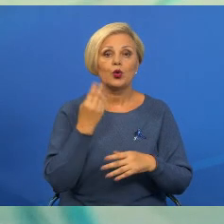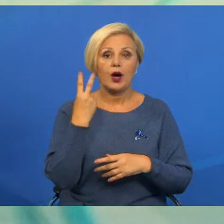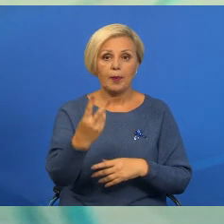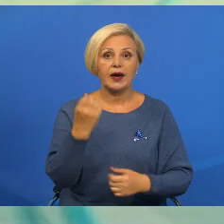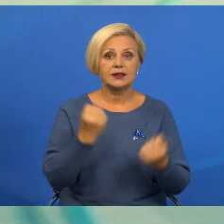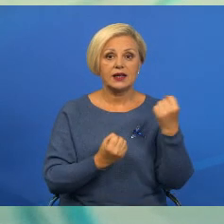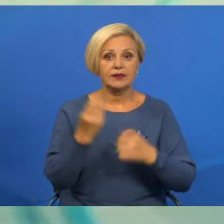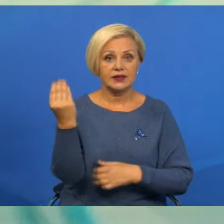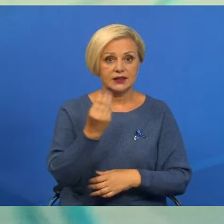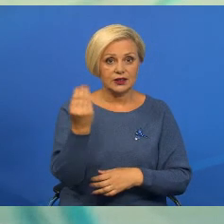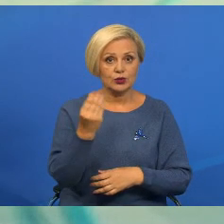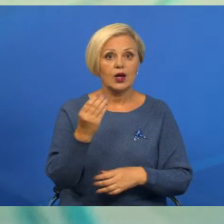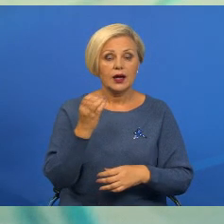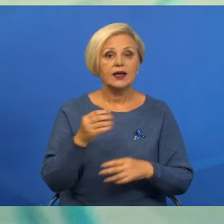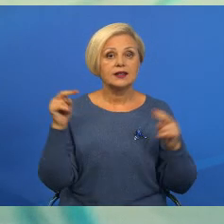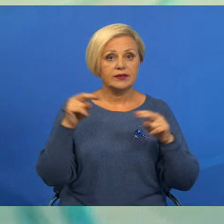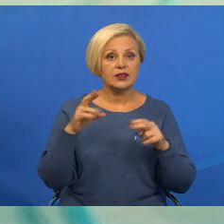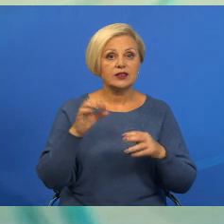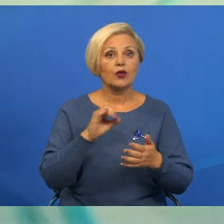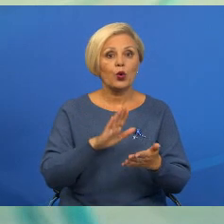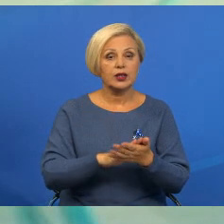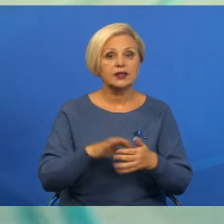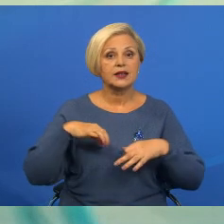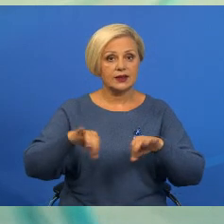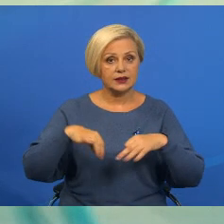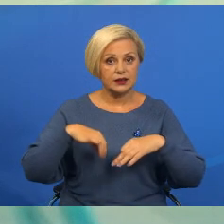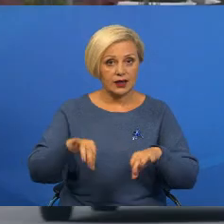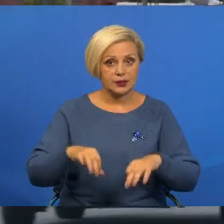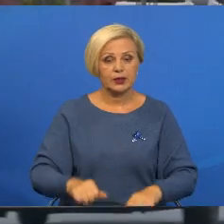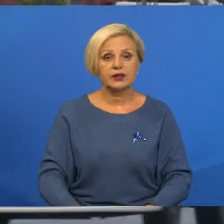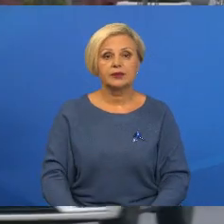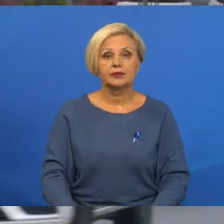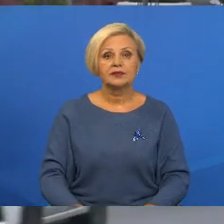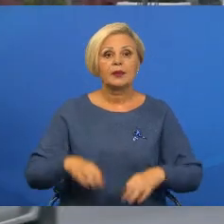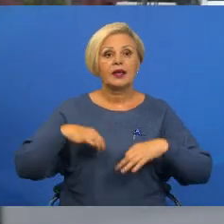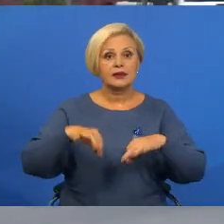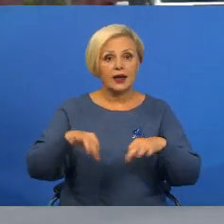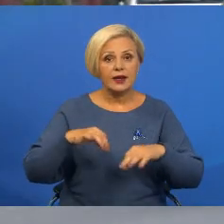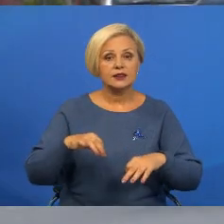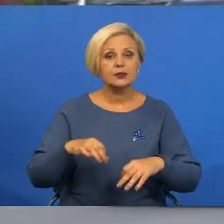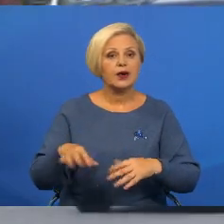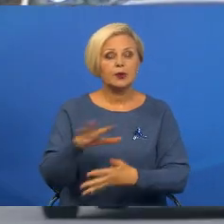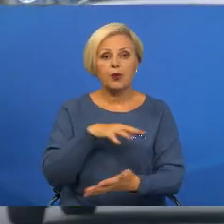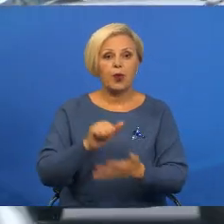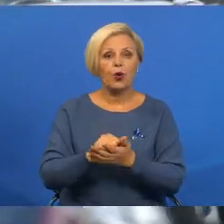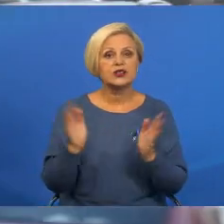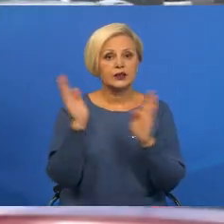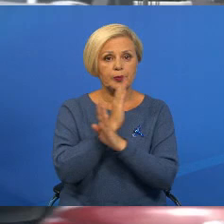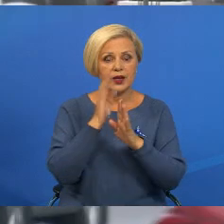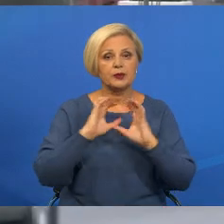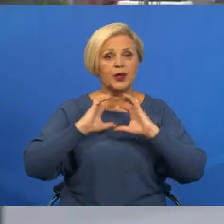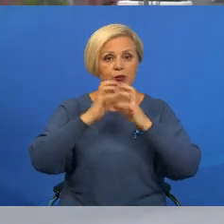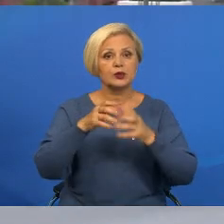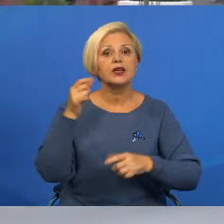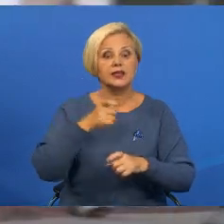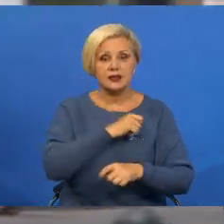водительское посвящение и посвящение об регистрации транспортного сродка. Аутотранспорт разбурает биосферу планеты и навод самого